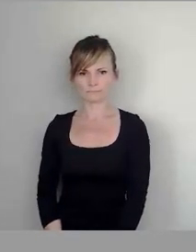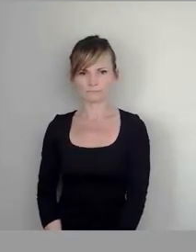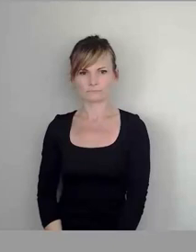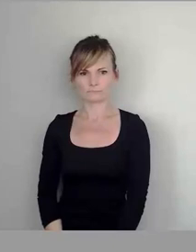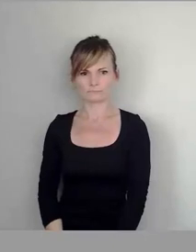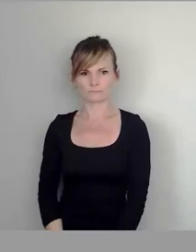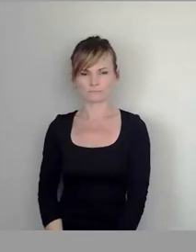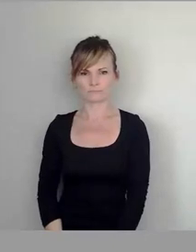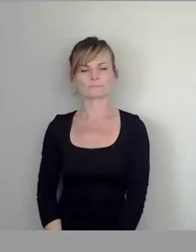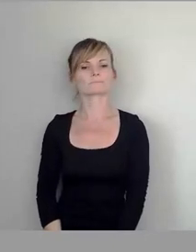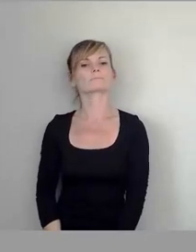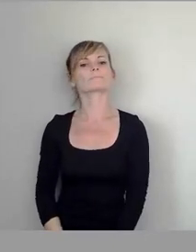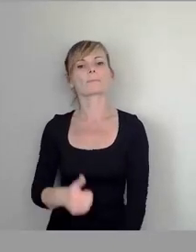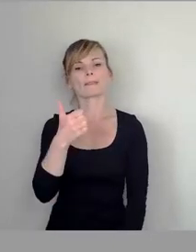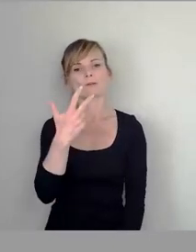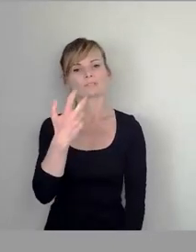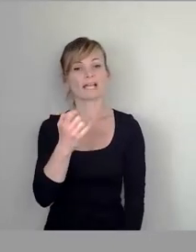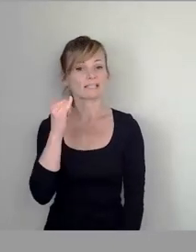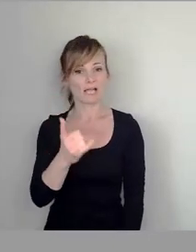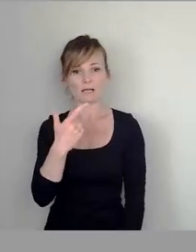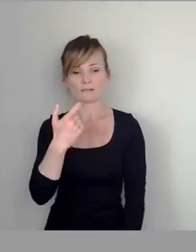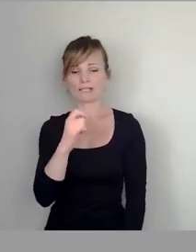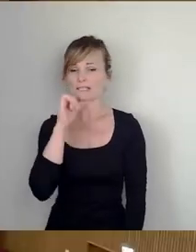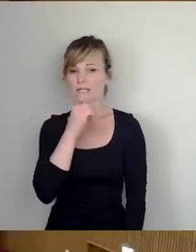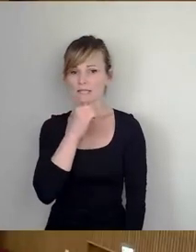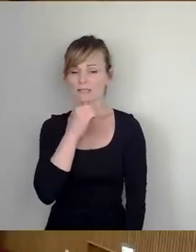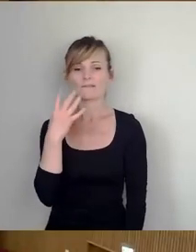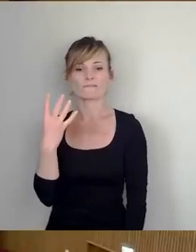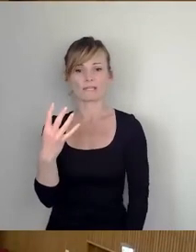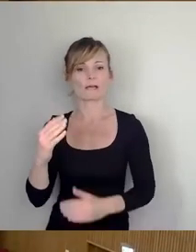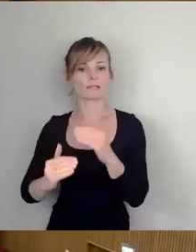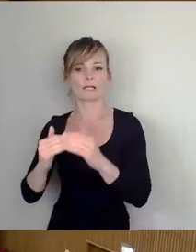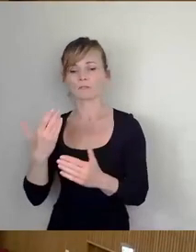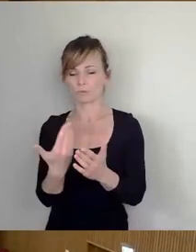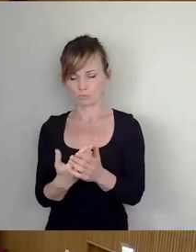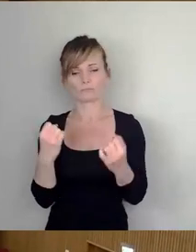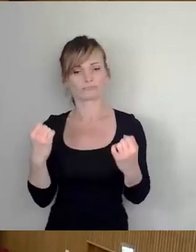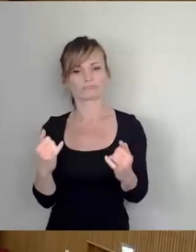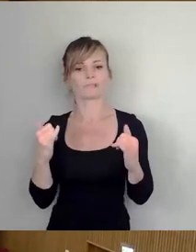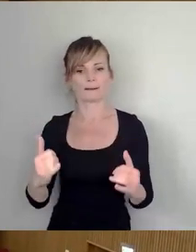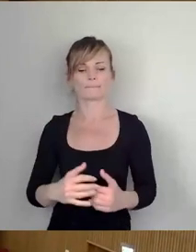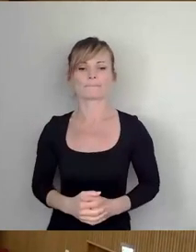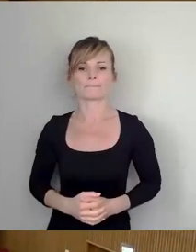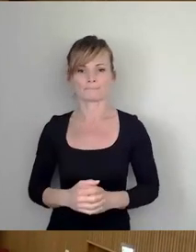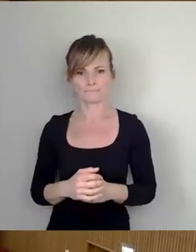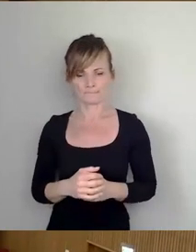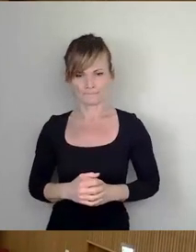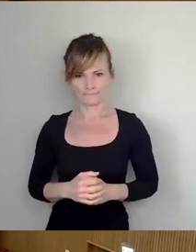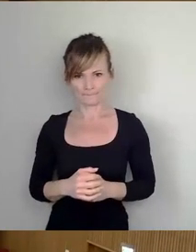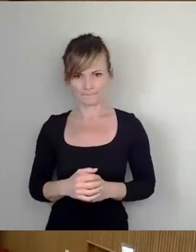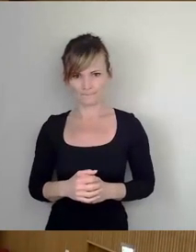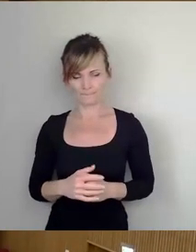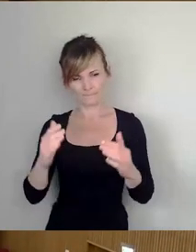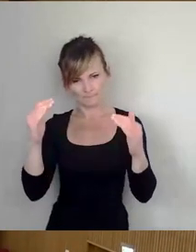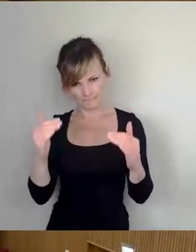Das wäre mit 31, ja, 20, nein, vier intern so bestätigt. Dann wäre jetzt noch Kati Bischofsberger dran und dann würden wir